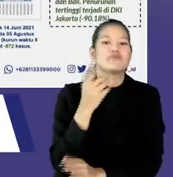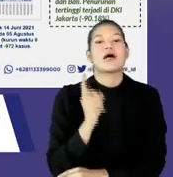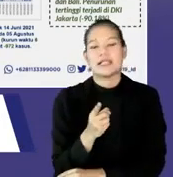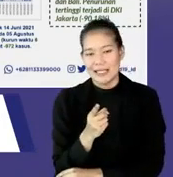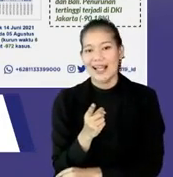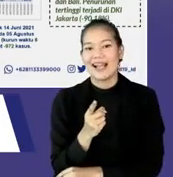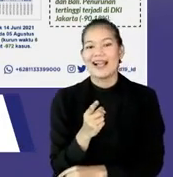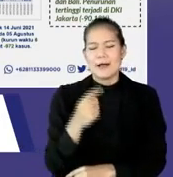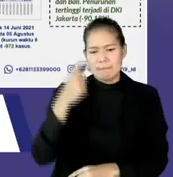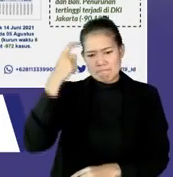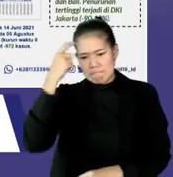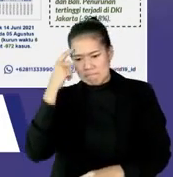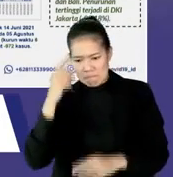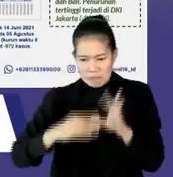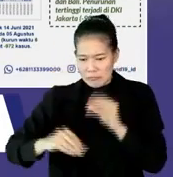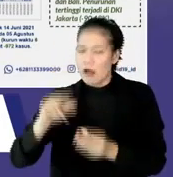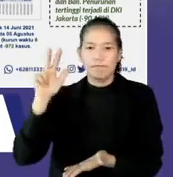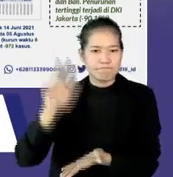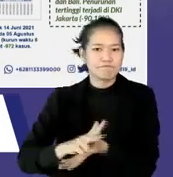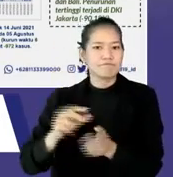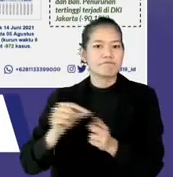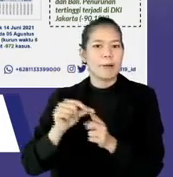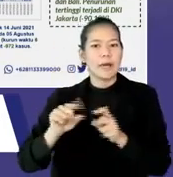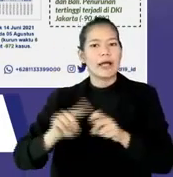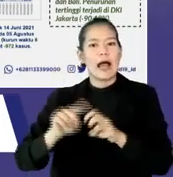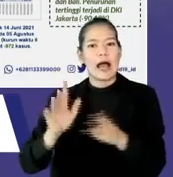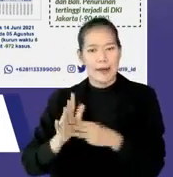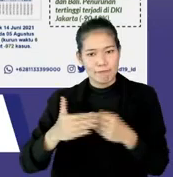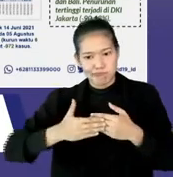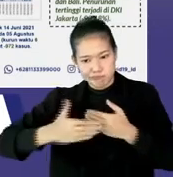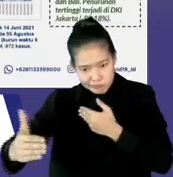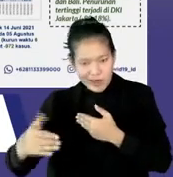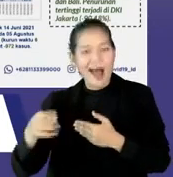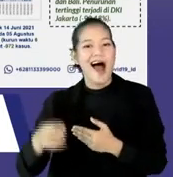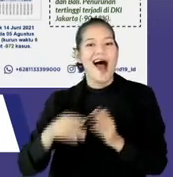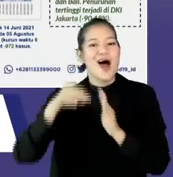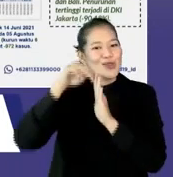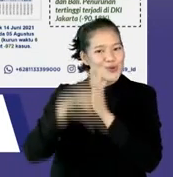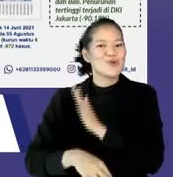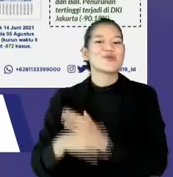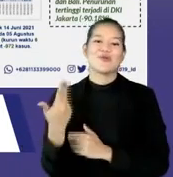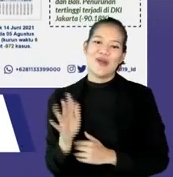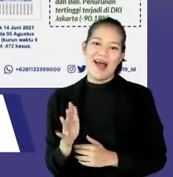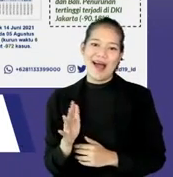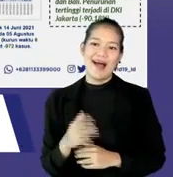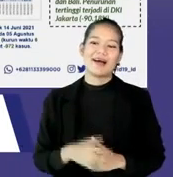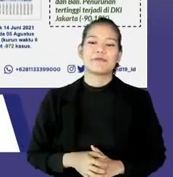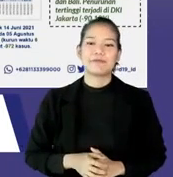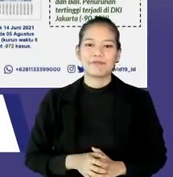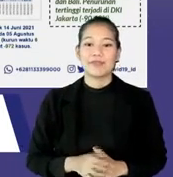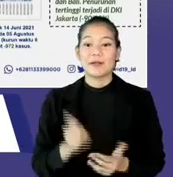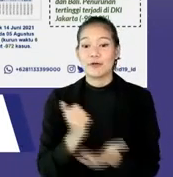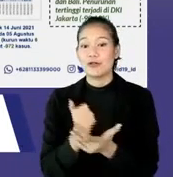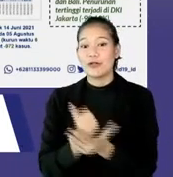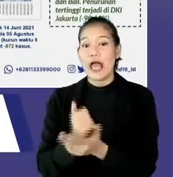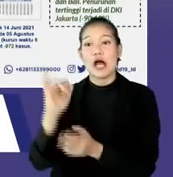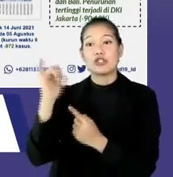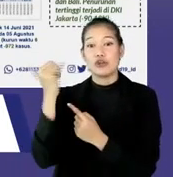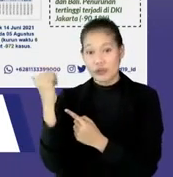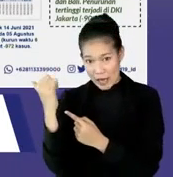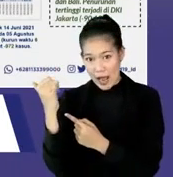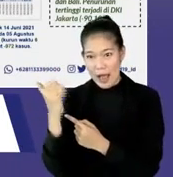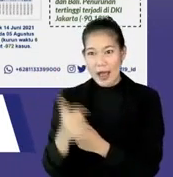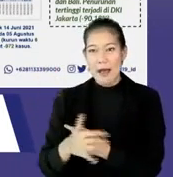ketika kita putuskan untuk dilanjutkan PPKM, mulai terlihat ada penurunan lagi di sana. Jadi Jogja ini baru